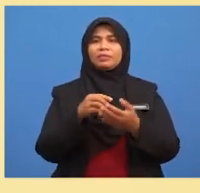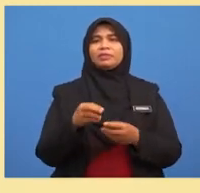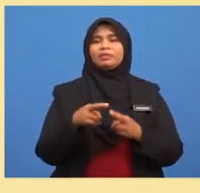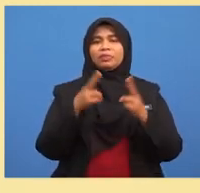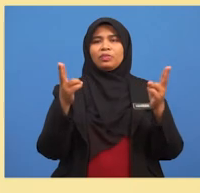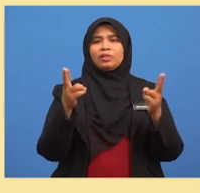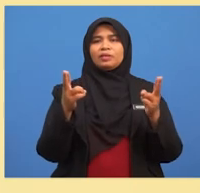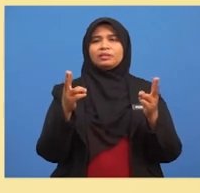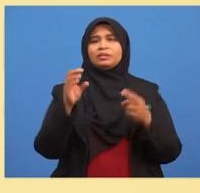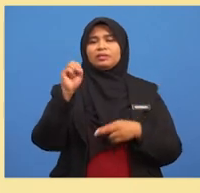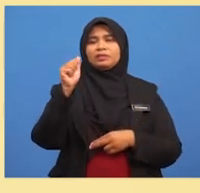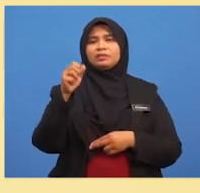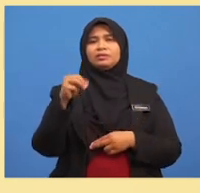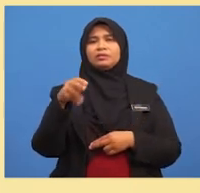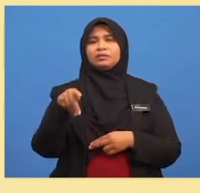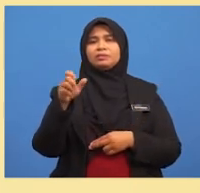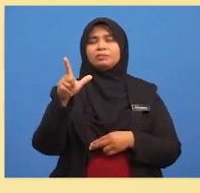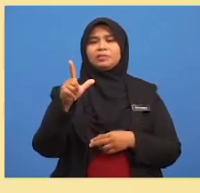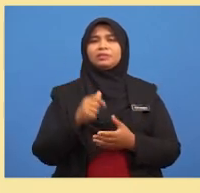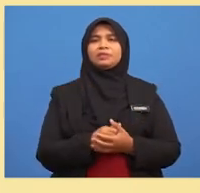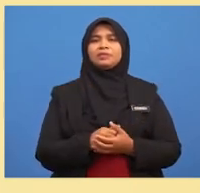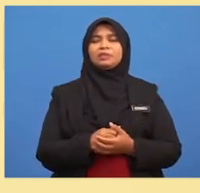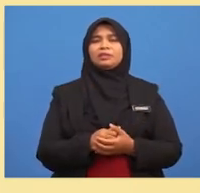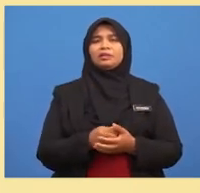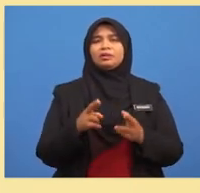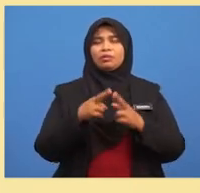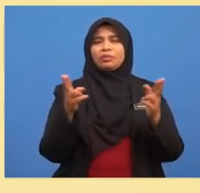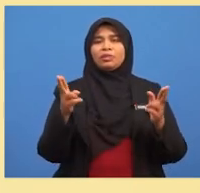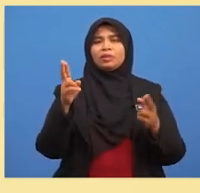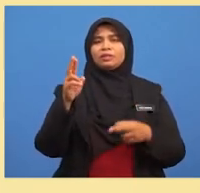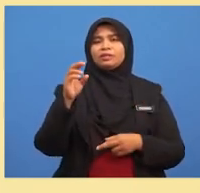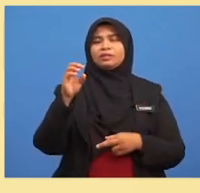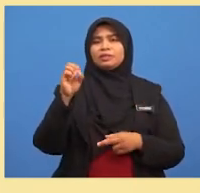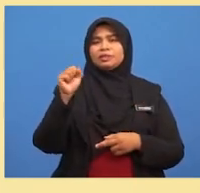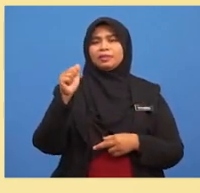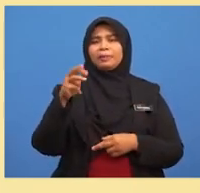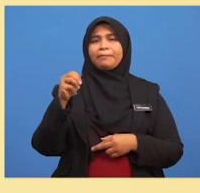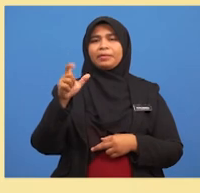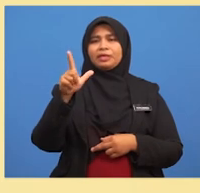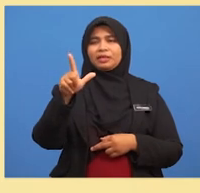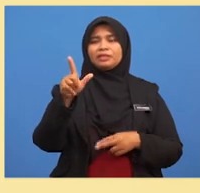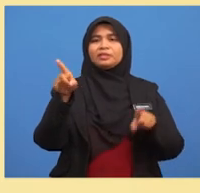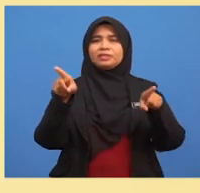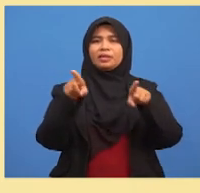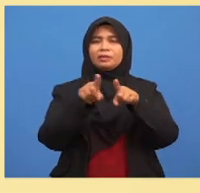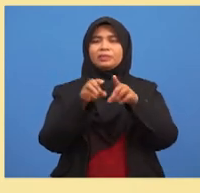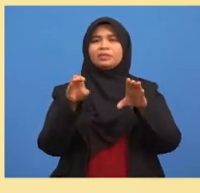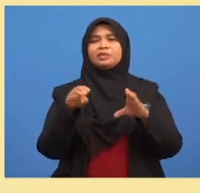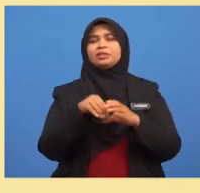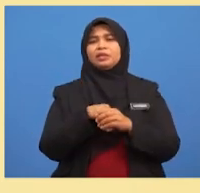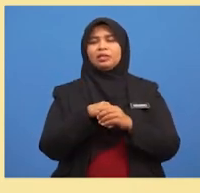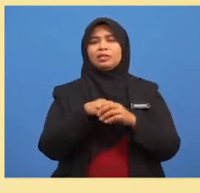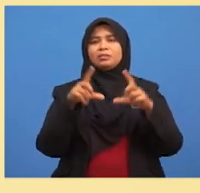Penyelesaiannya Ruang sampel S sama dengan Dalam kurungan set